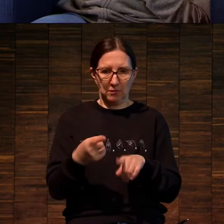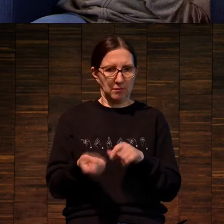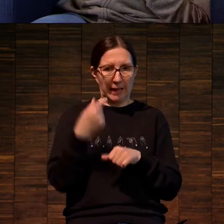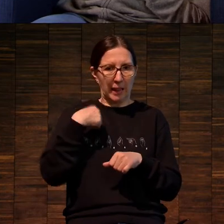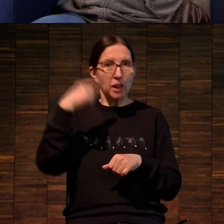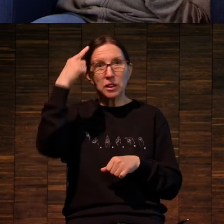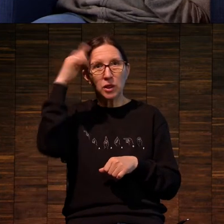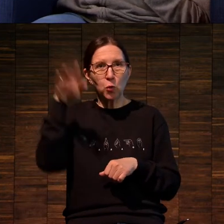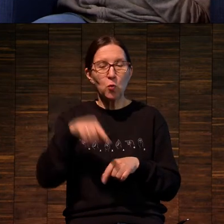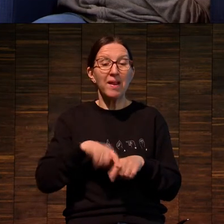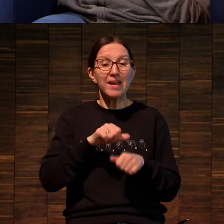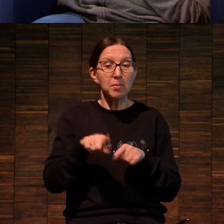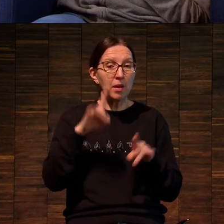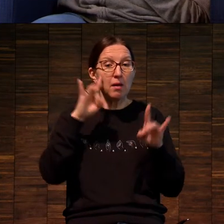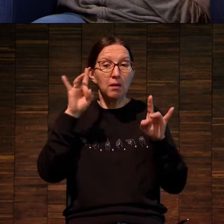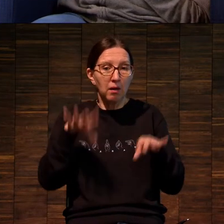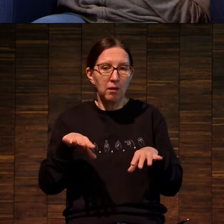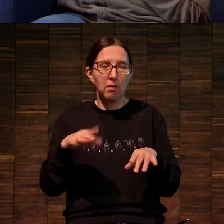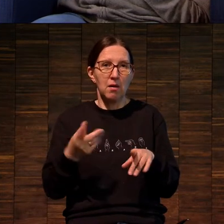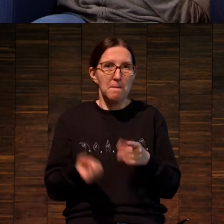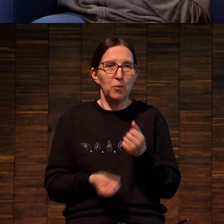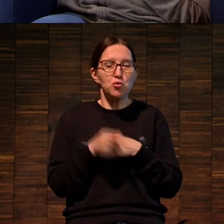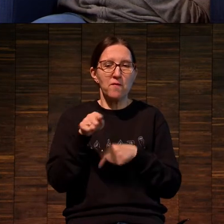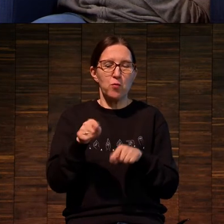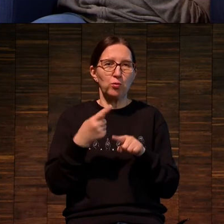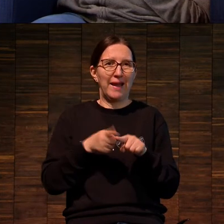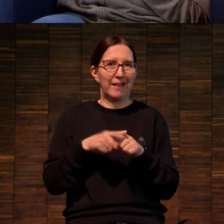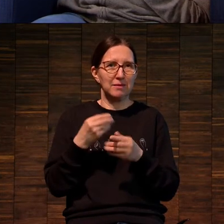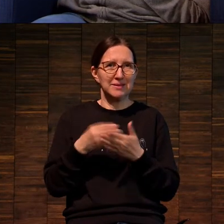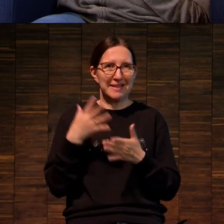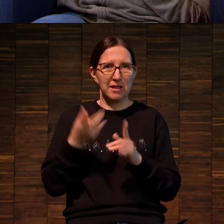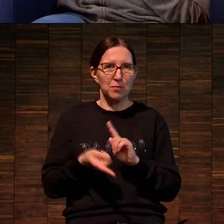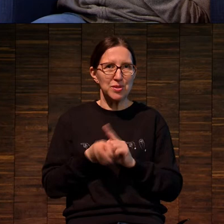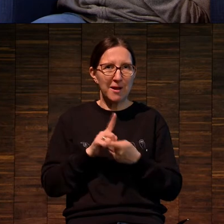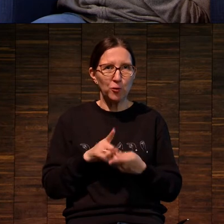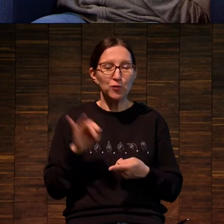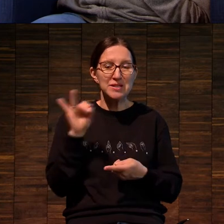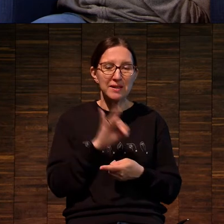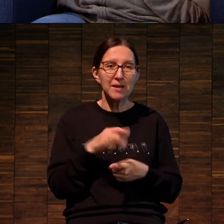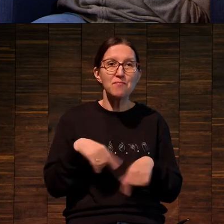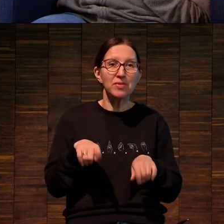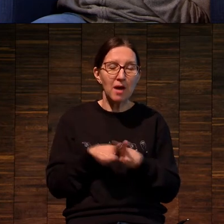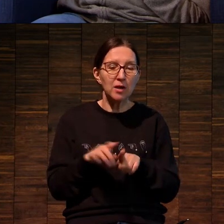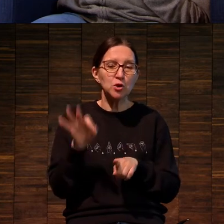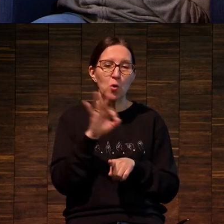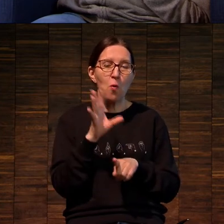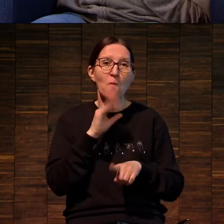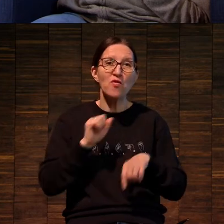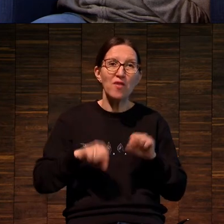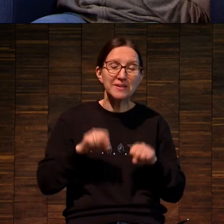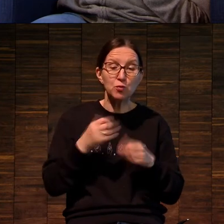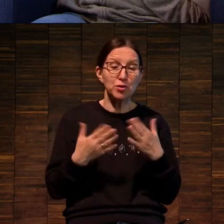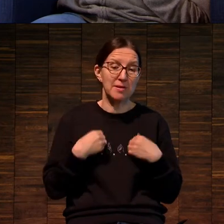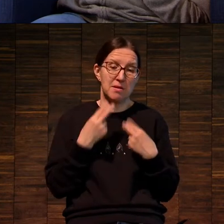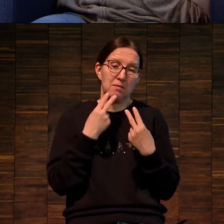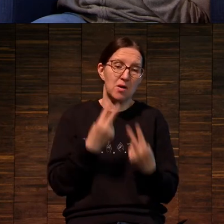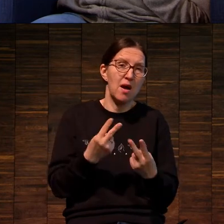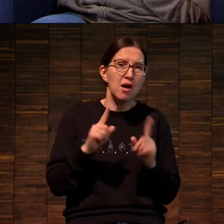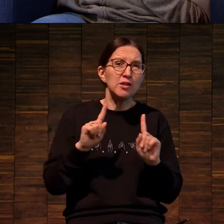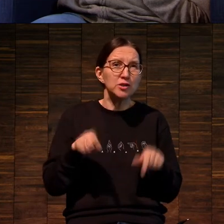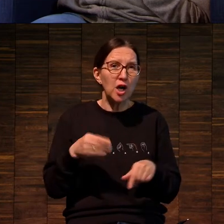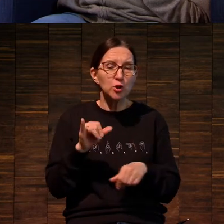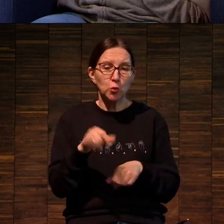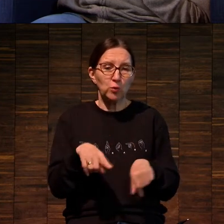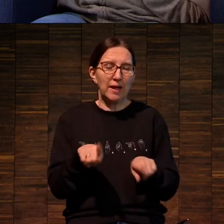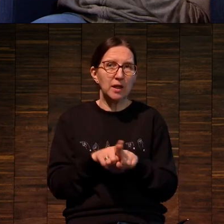об этом мы тоже поговорим. И про возможности, вот если посмотреть, то даже